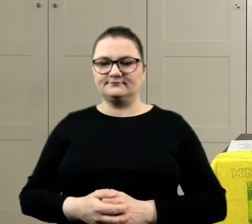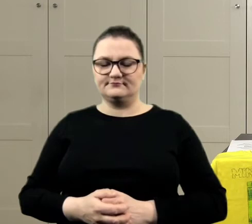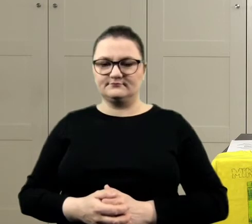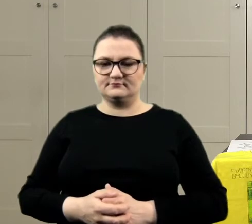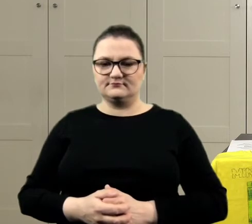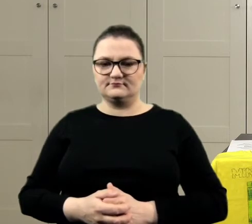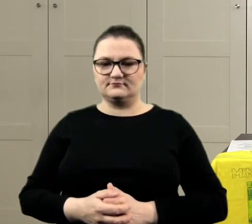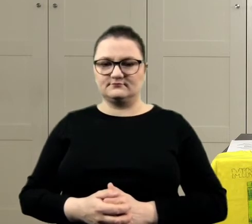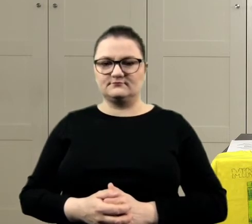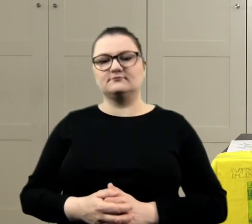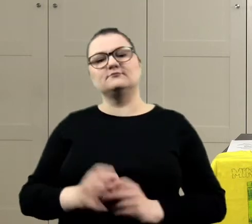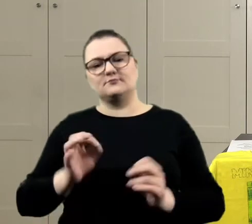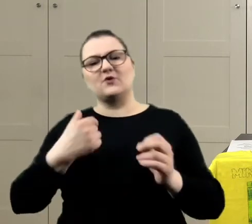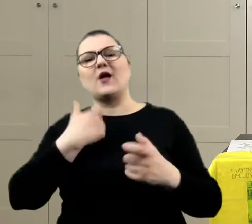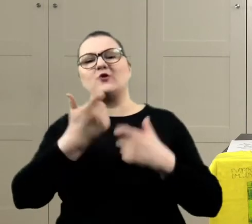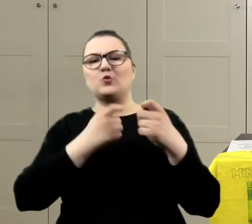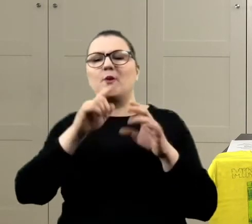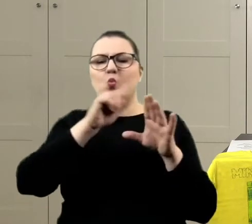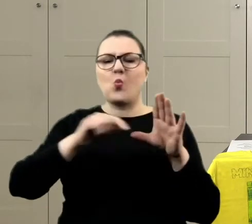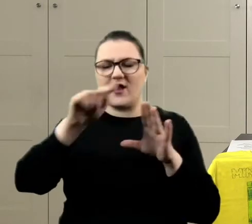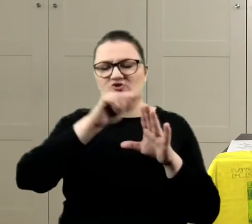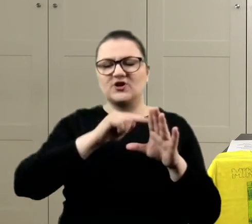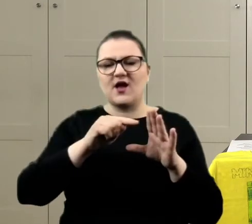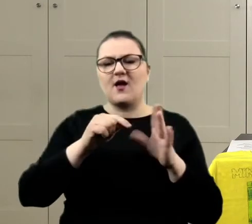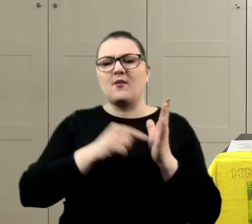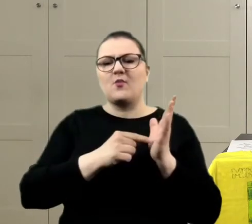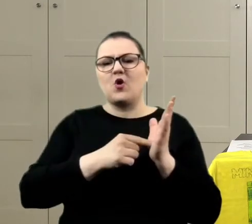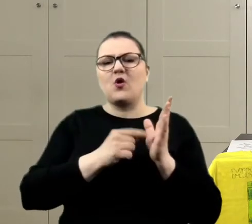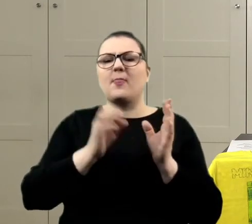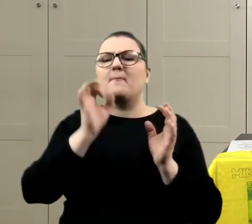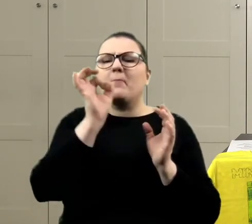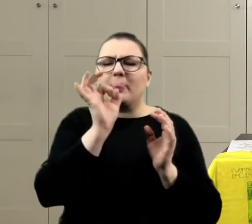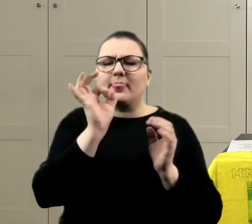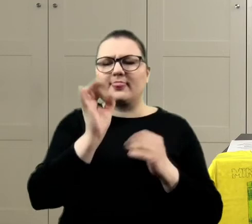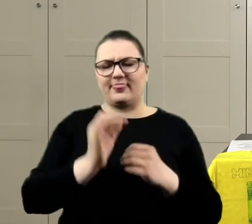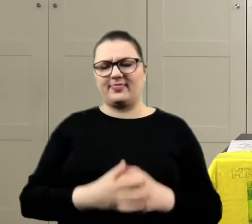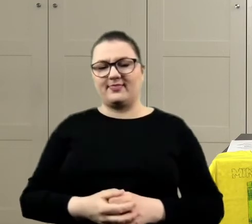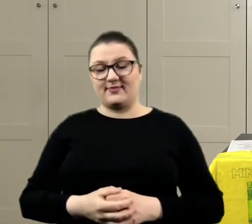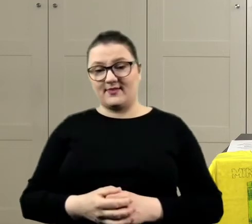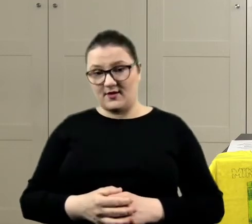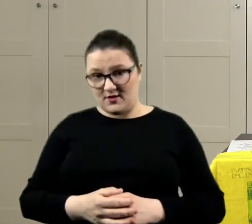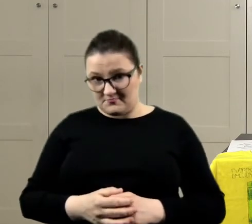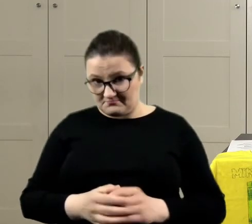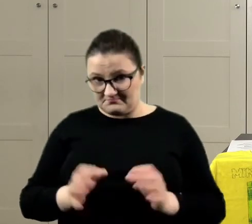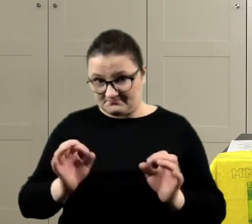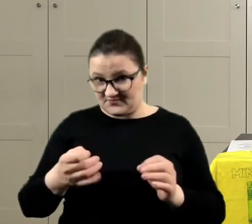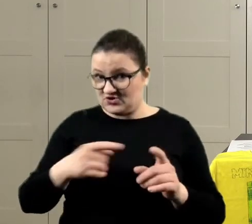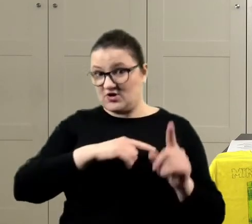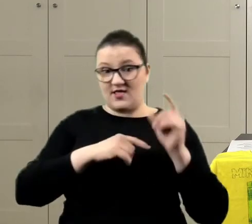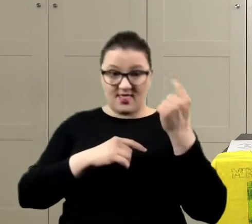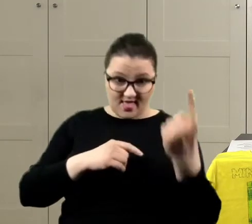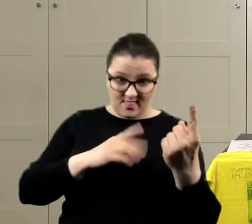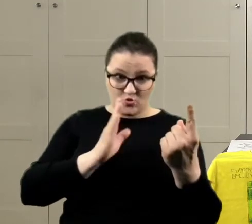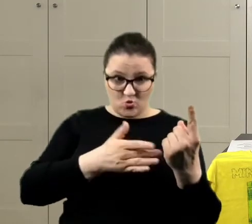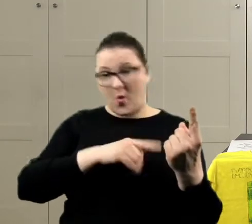To ja zrobię te kółeczka, bo one są takie małe. Czyli co? Z drugiej strony robimy takie same